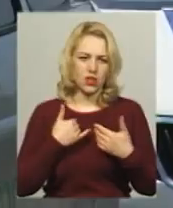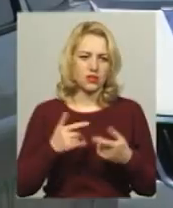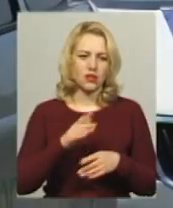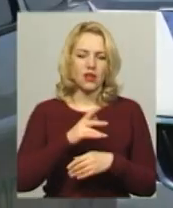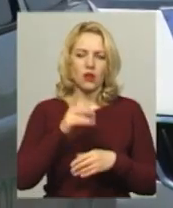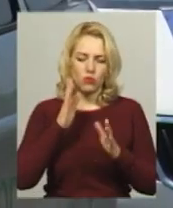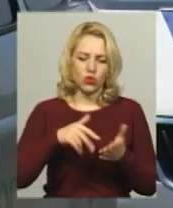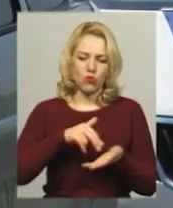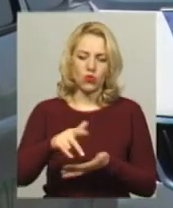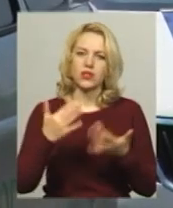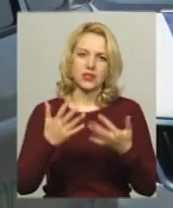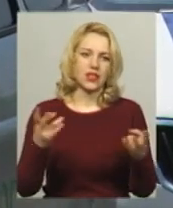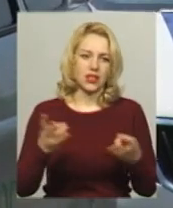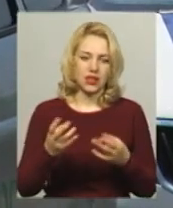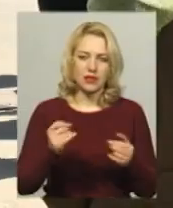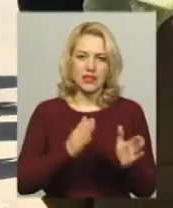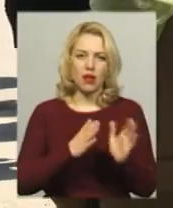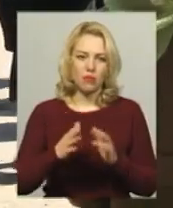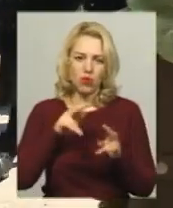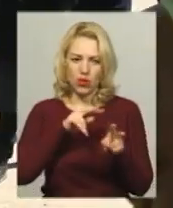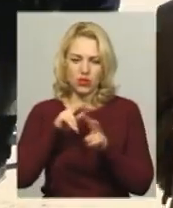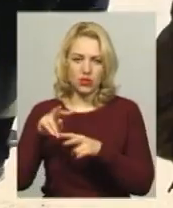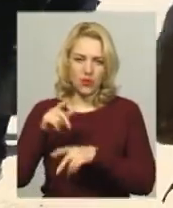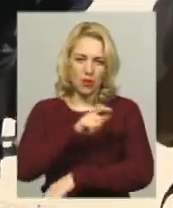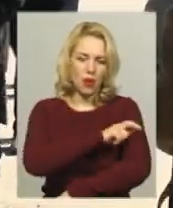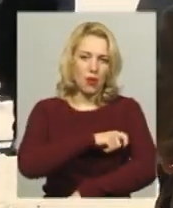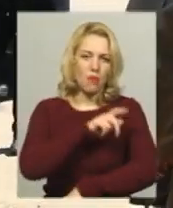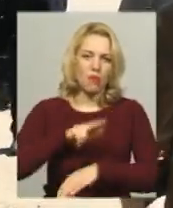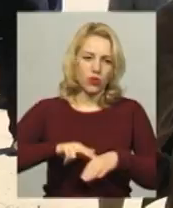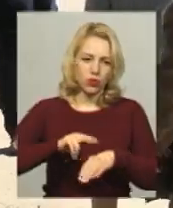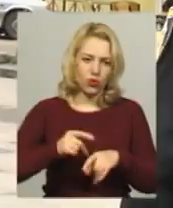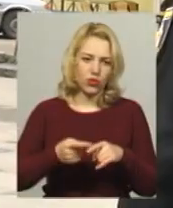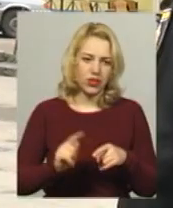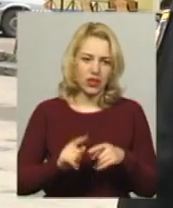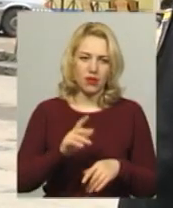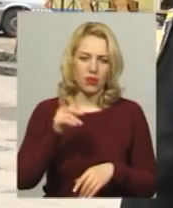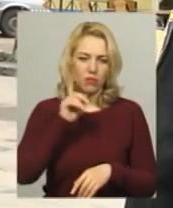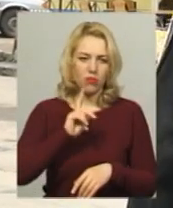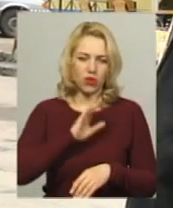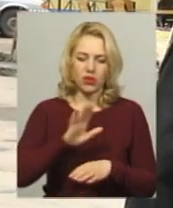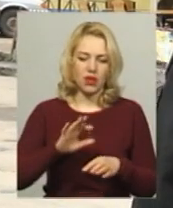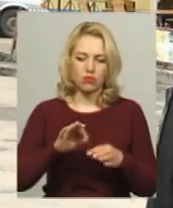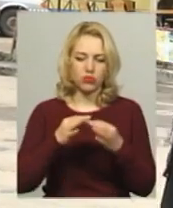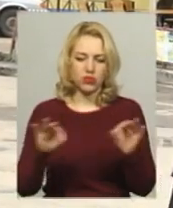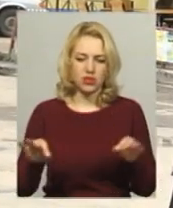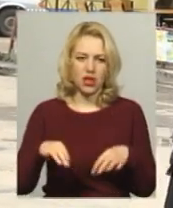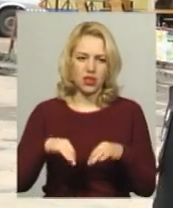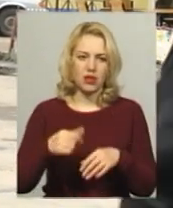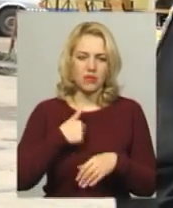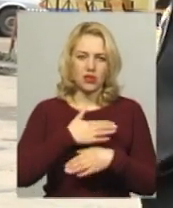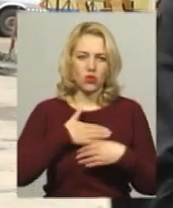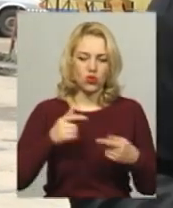За правопорядком слідкували патрульні. Автівки-мітингувальники спочатку не пропускали. Повірте мені, не хочеться, щоб ваші дії,